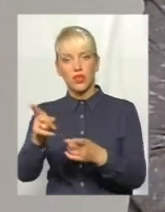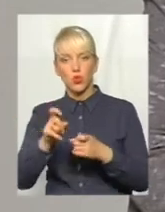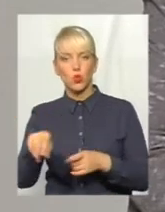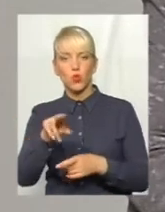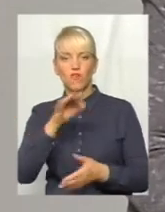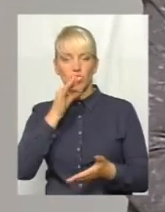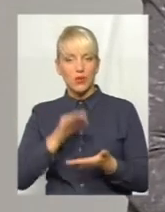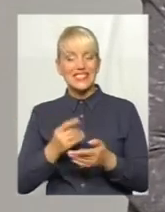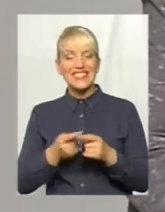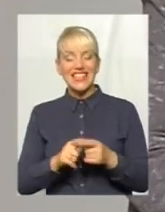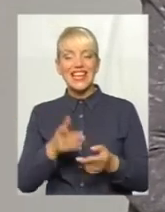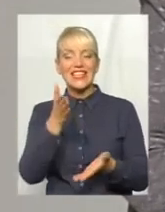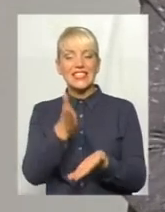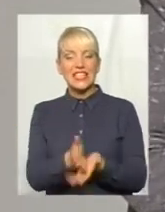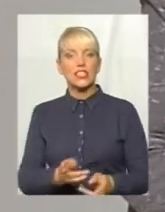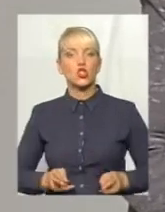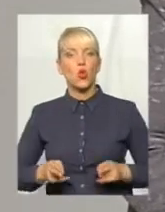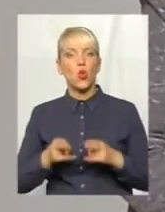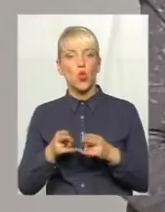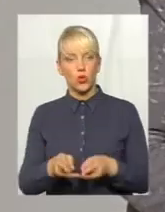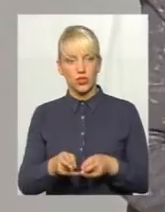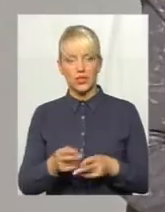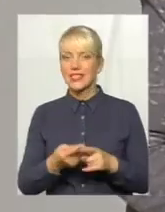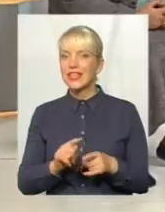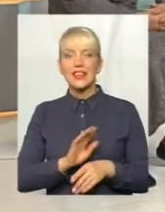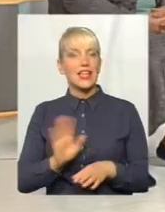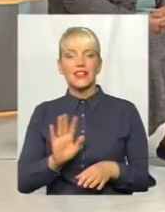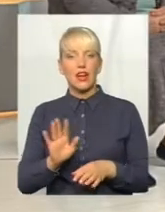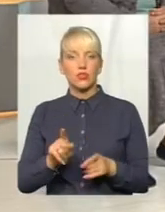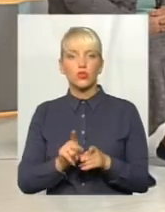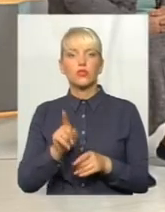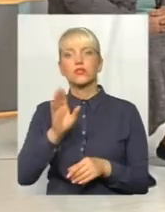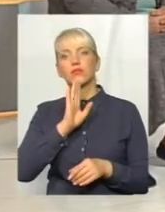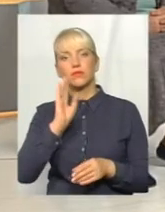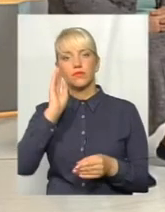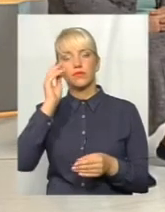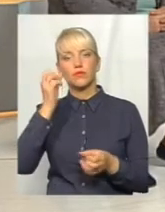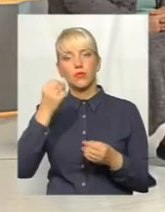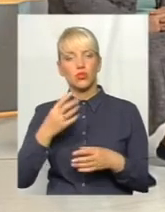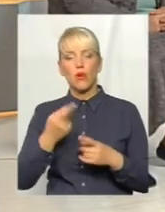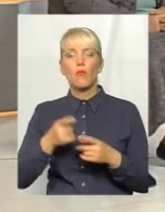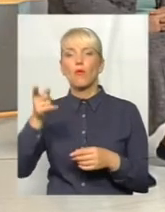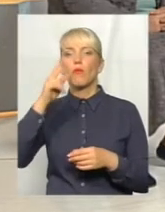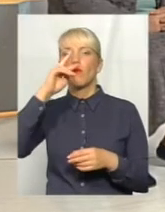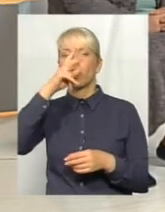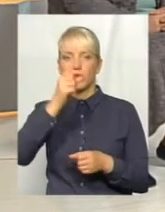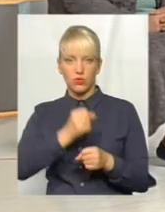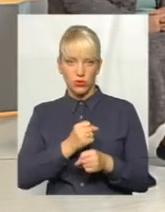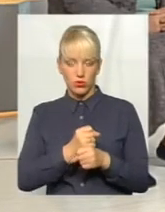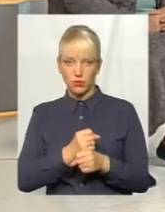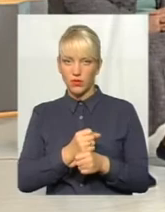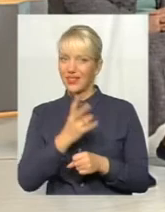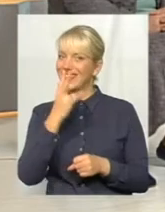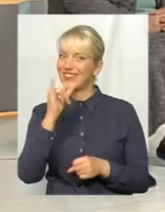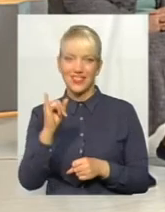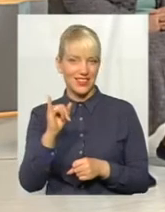Це не то, що вона, може, бачила і... Це не та помилка, яку вона сказала, що вона зробила помилку. Це